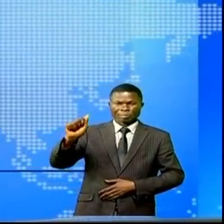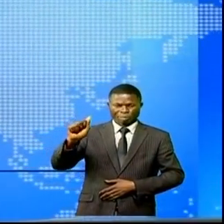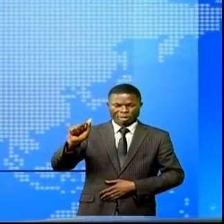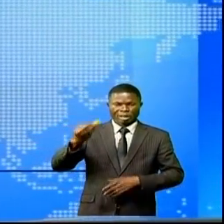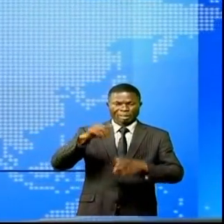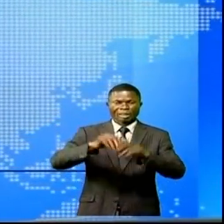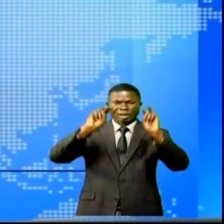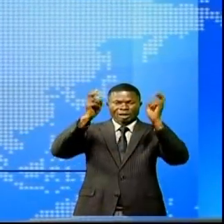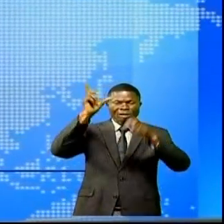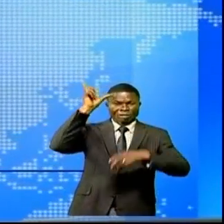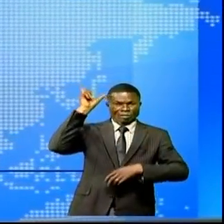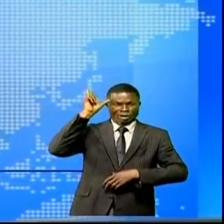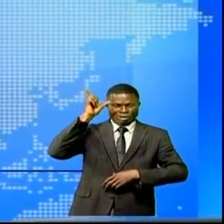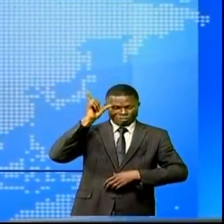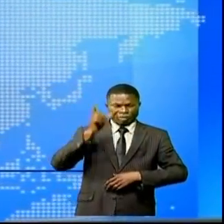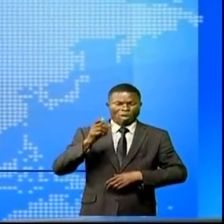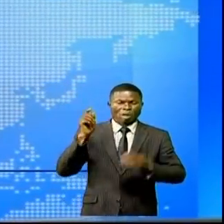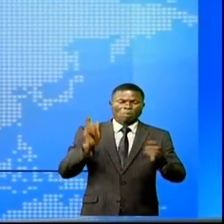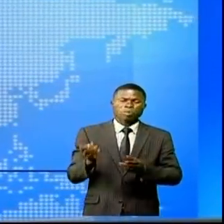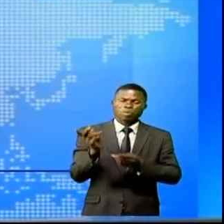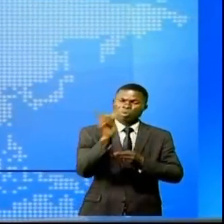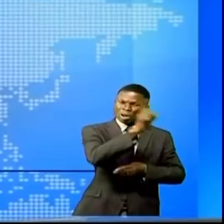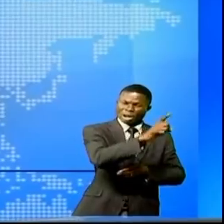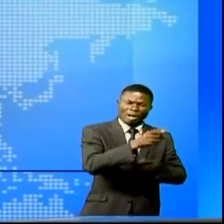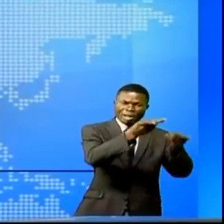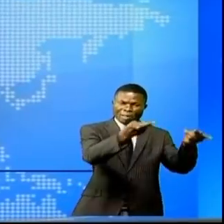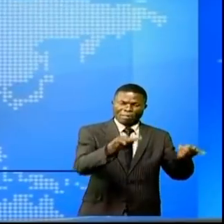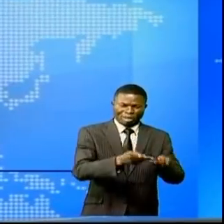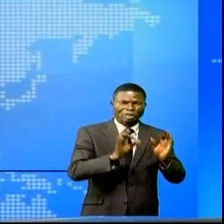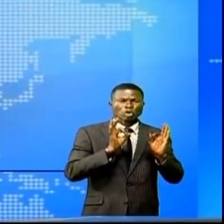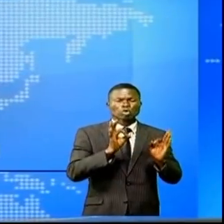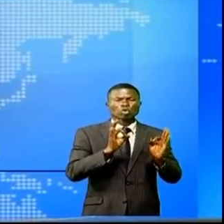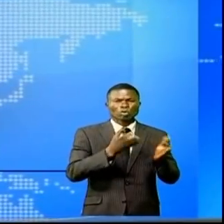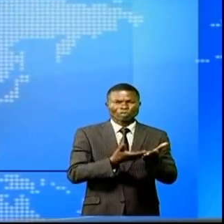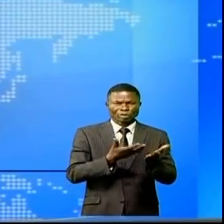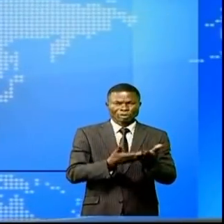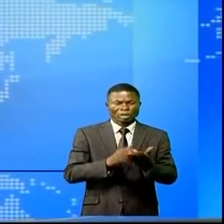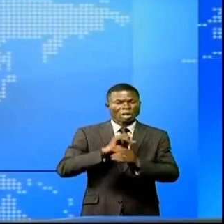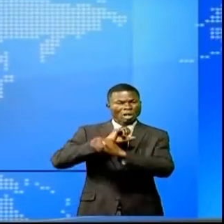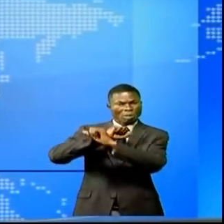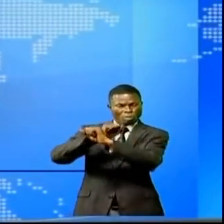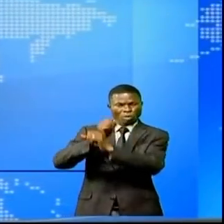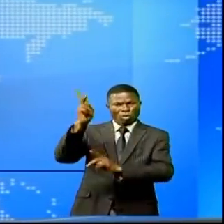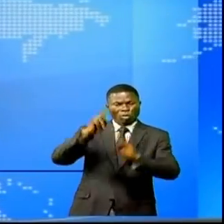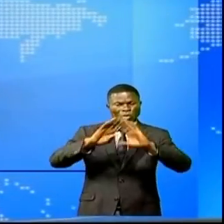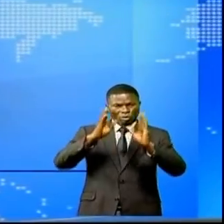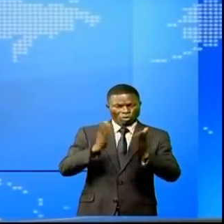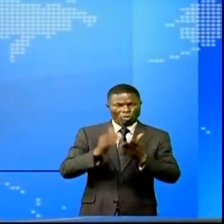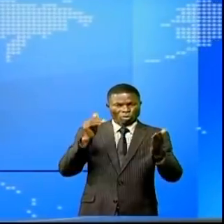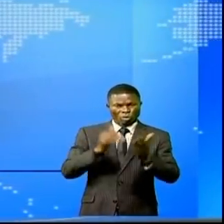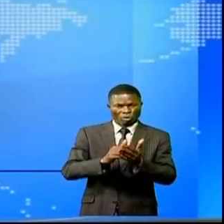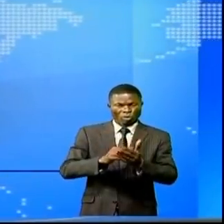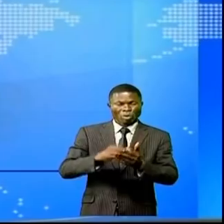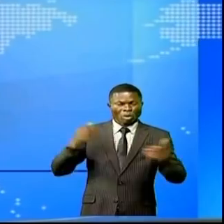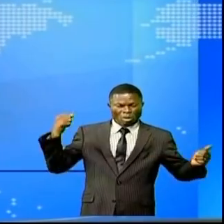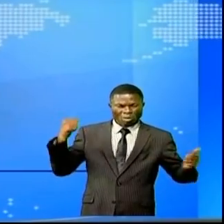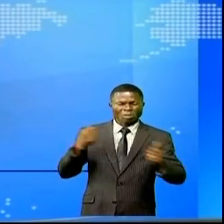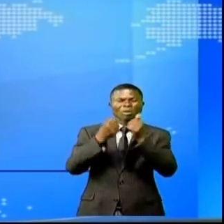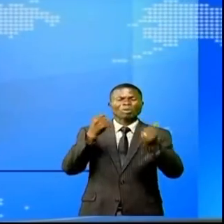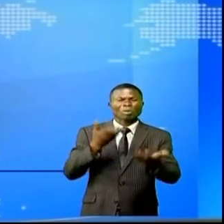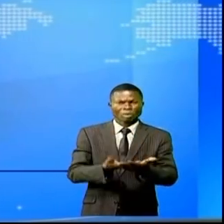L'objectif, visé par les autorités provinciales à travers cette action, est de protéger la population contre les accidents